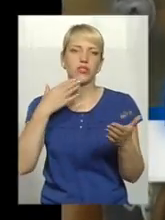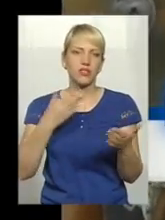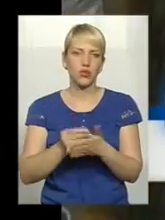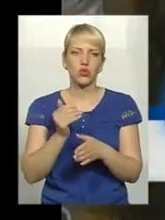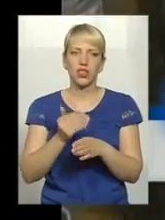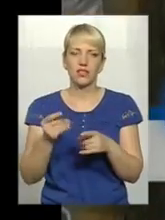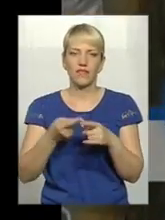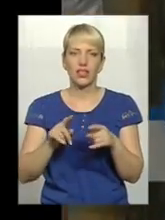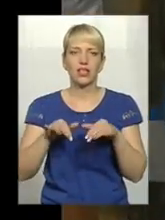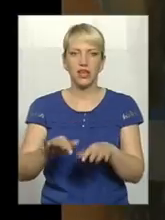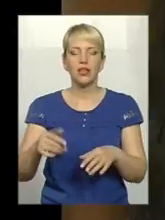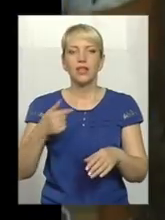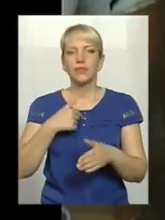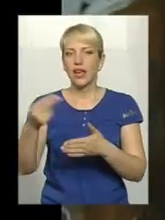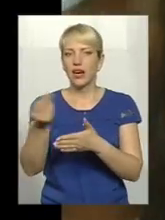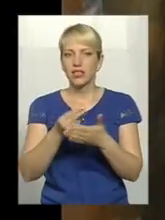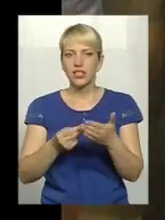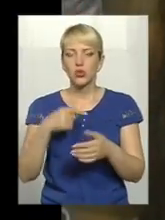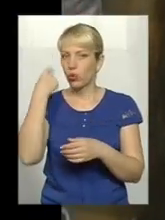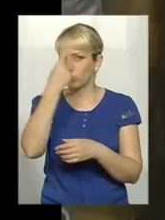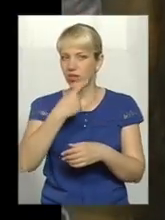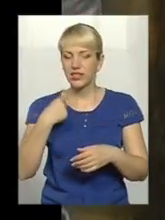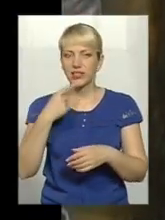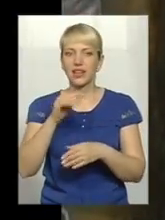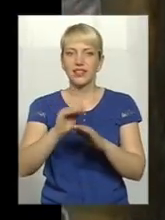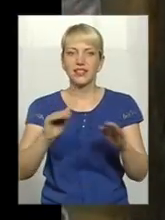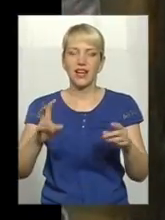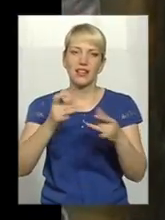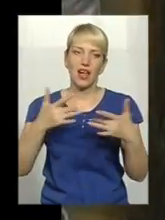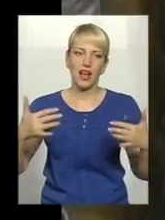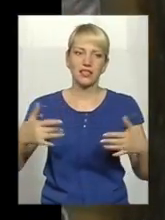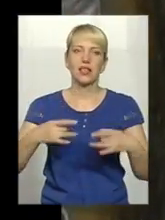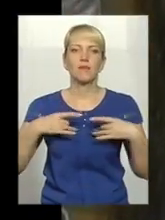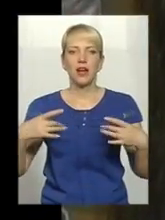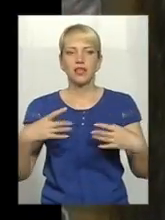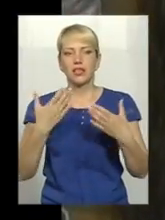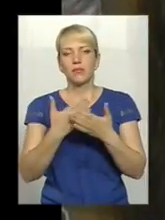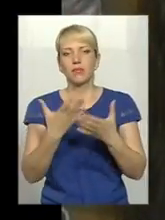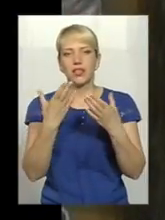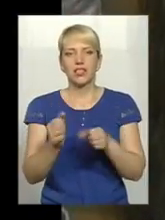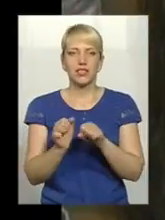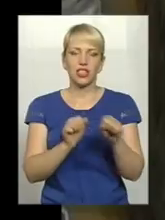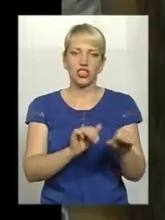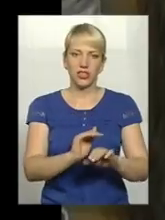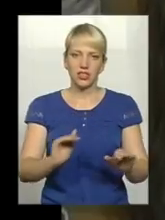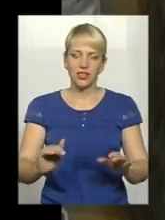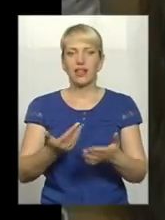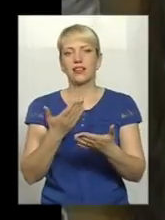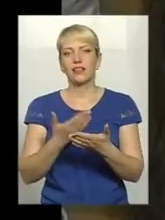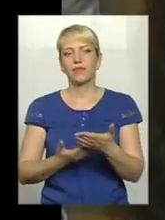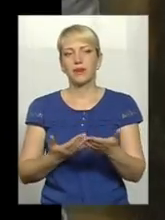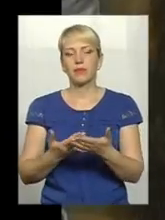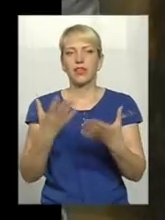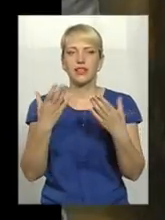це справа. Я розрисовую лица дітей на різні праздники, наприклад, День захисту дітей, День